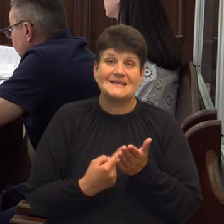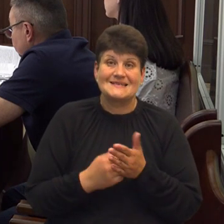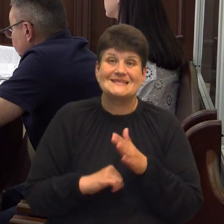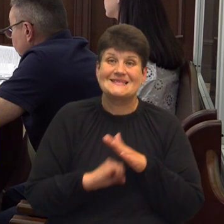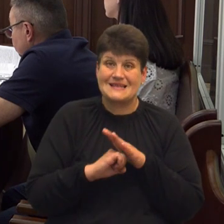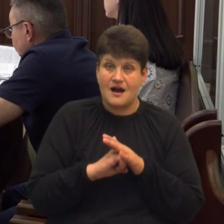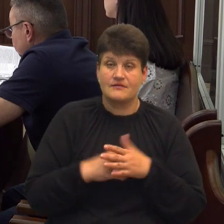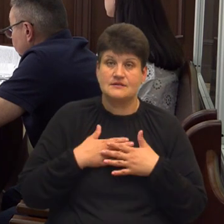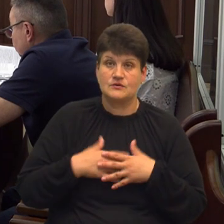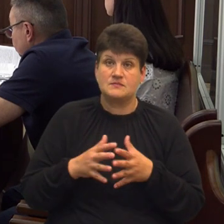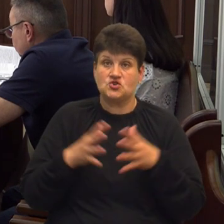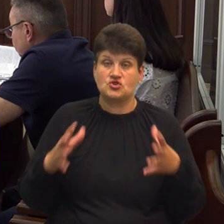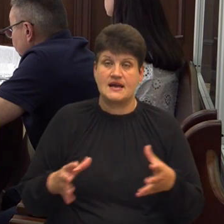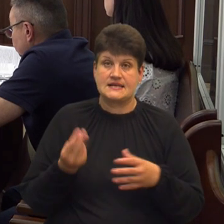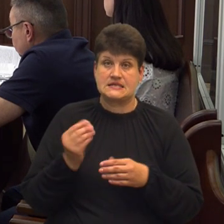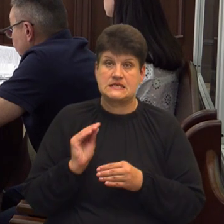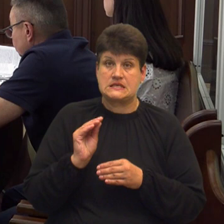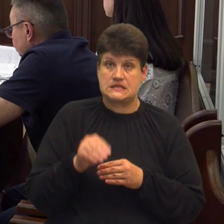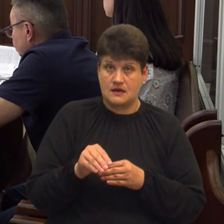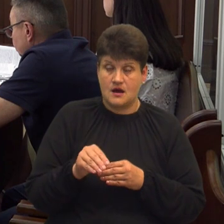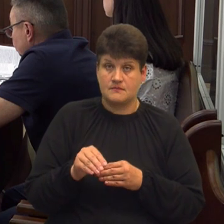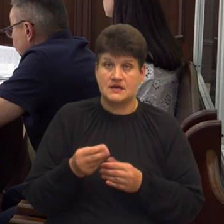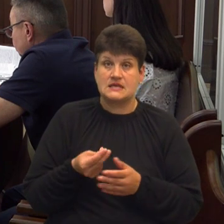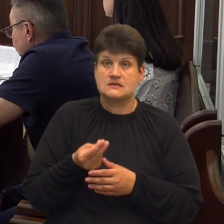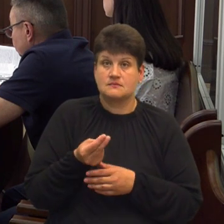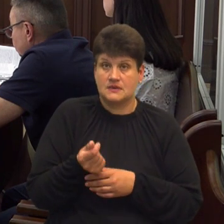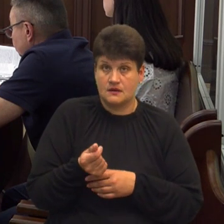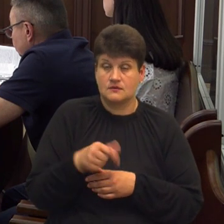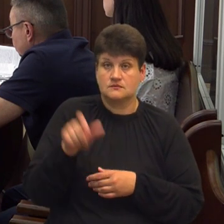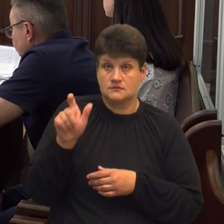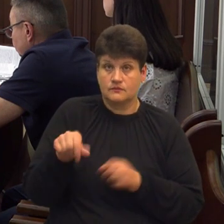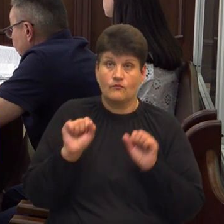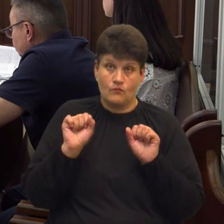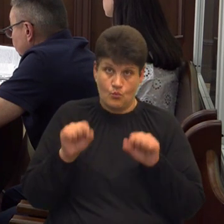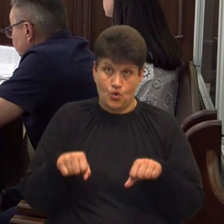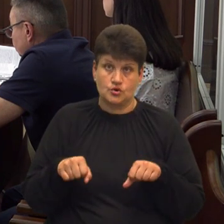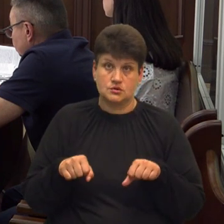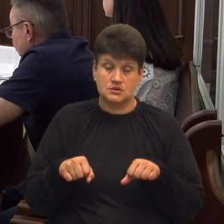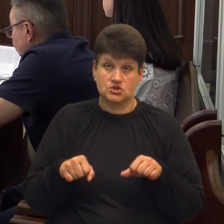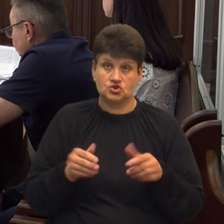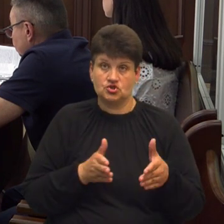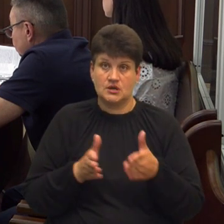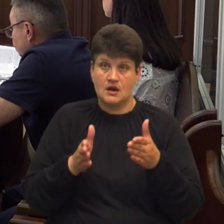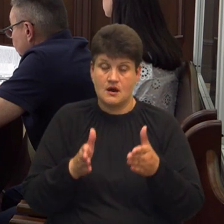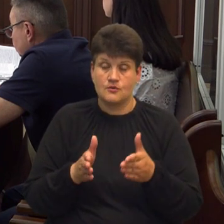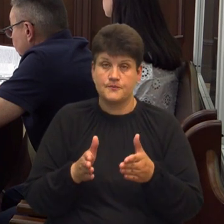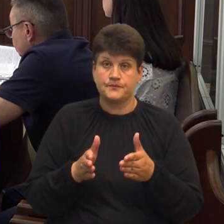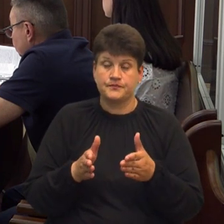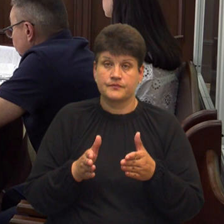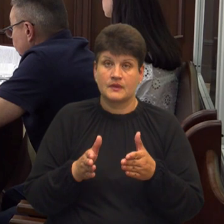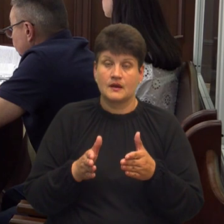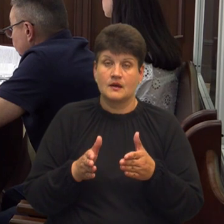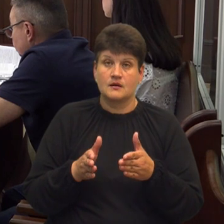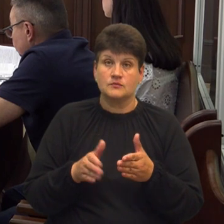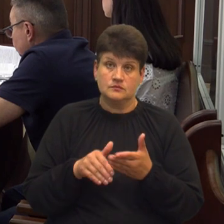і збільшення застави, у разі її сплати, підозрюваний зможе шляхом і орган до того розслідування буде